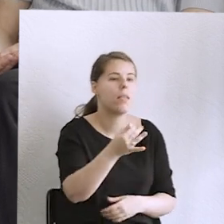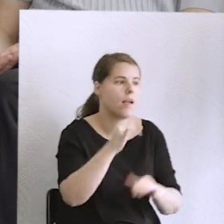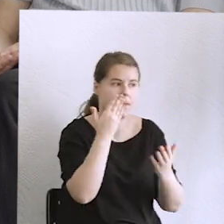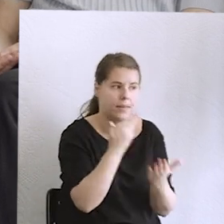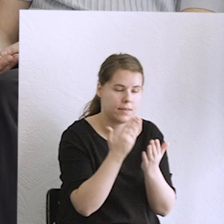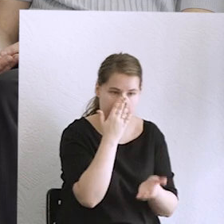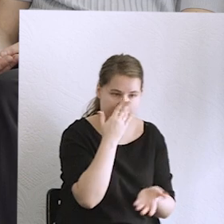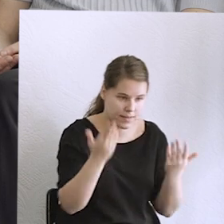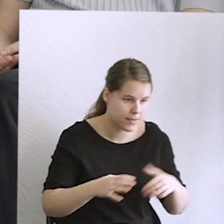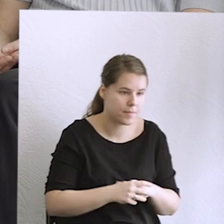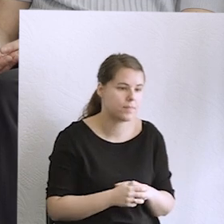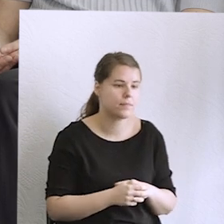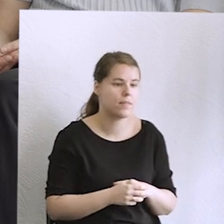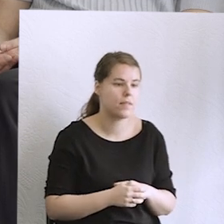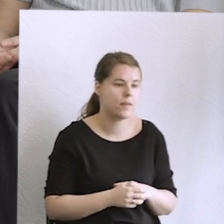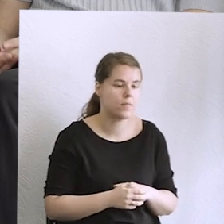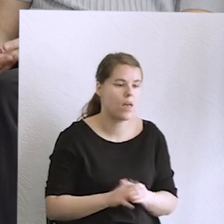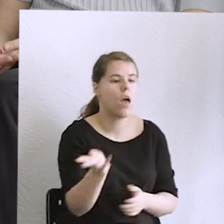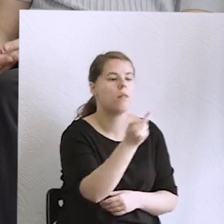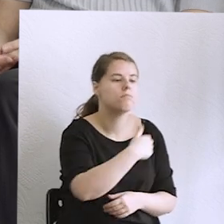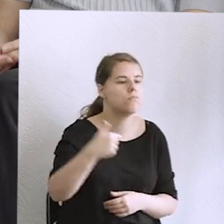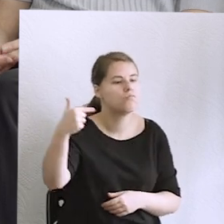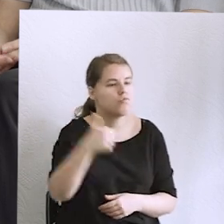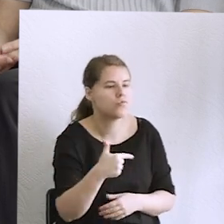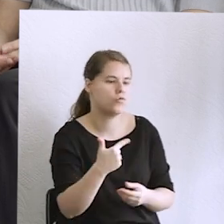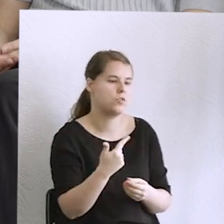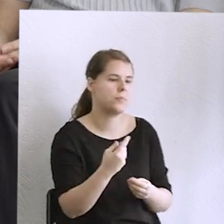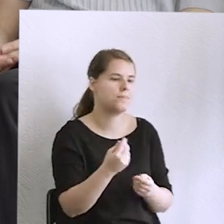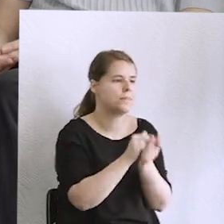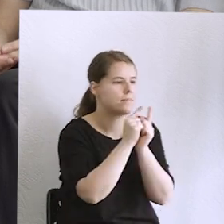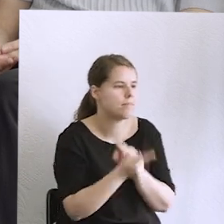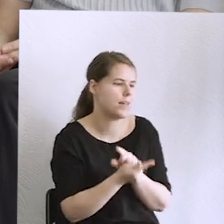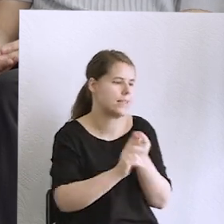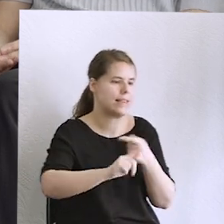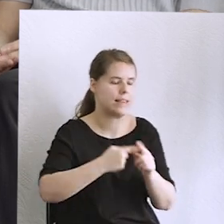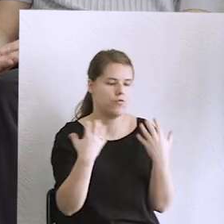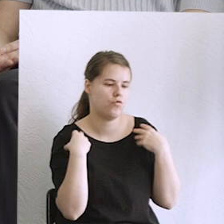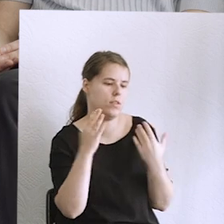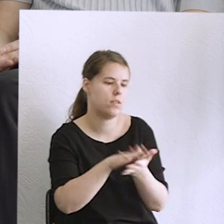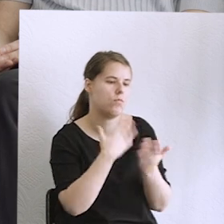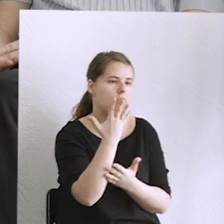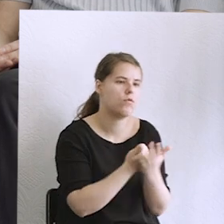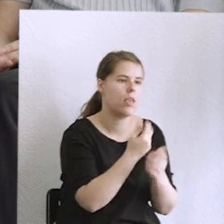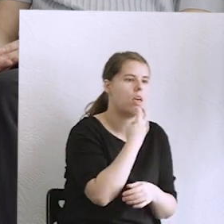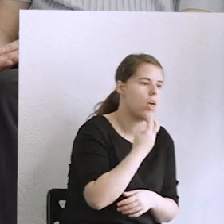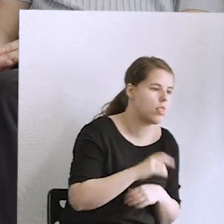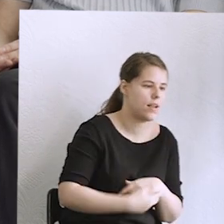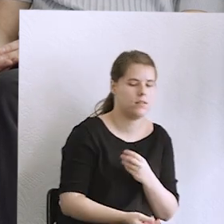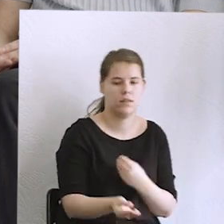konieczność, którą mamy, czyli dostosowanie stylów życia, zmniejszenia konsumpcji, również zużycia energii i tak dalej,